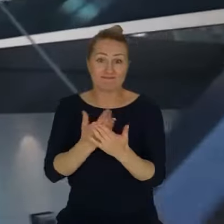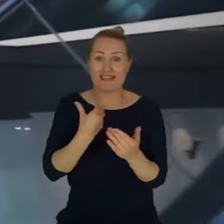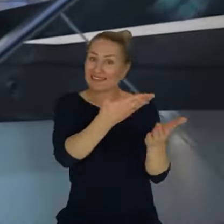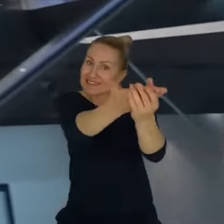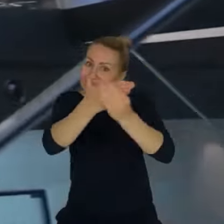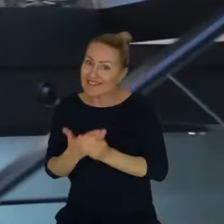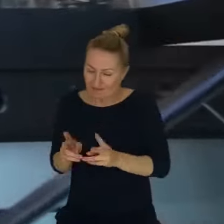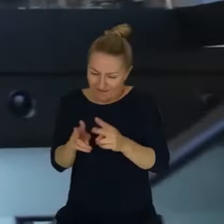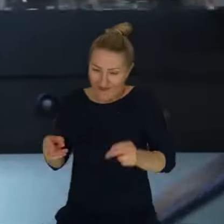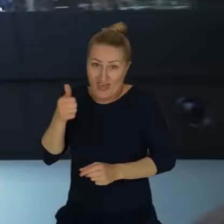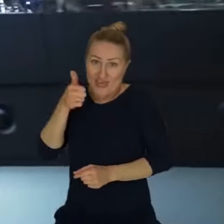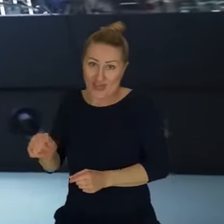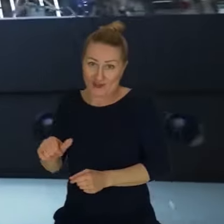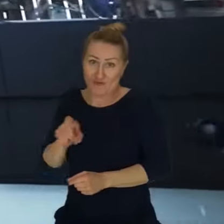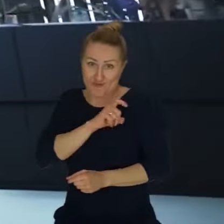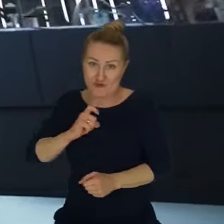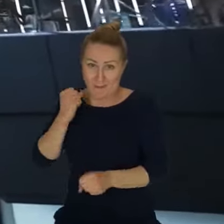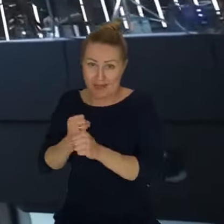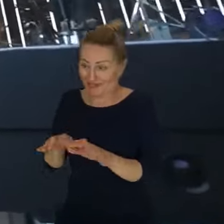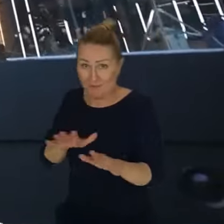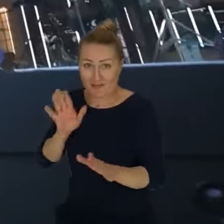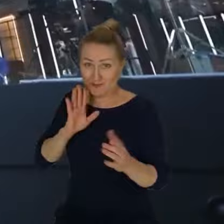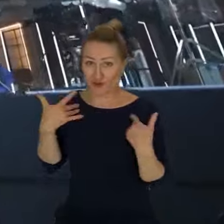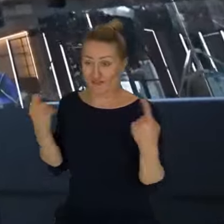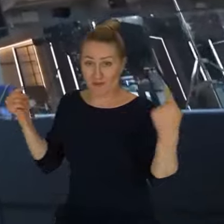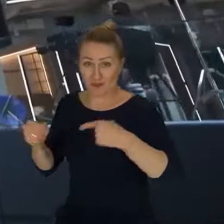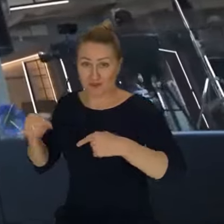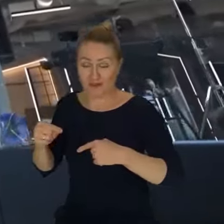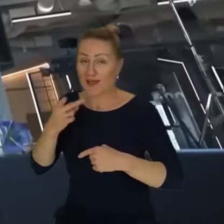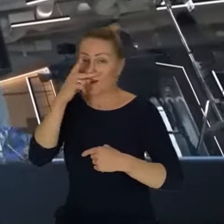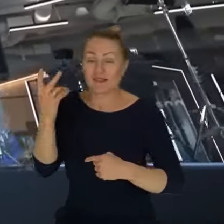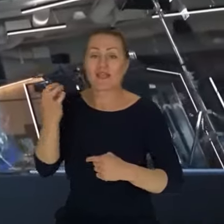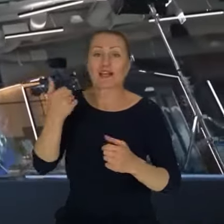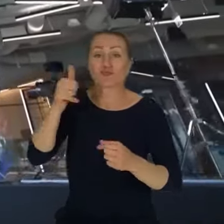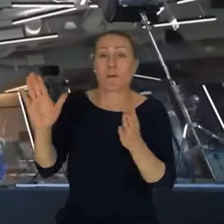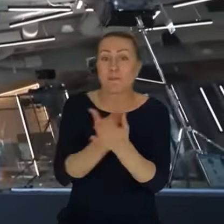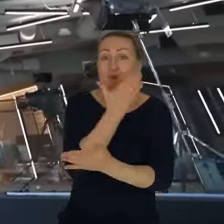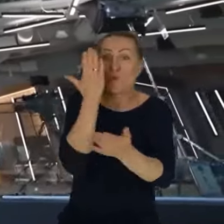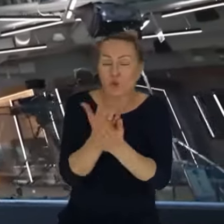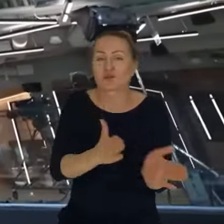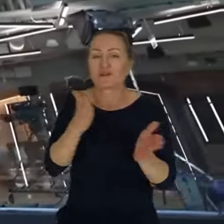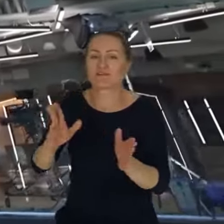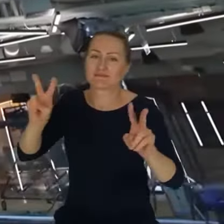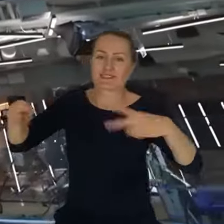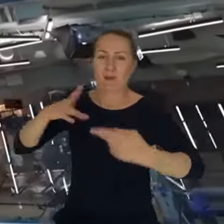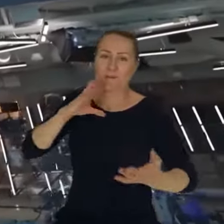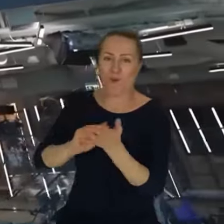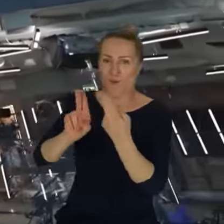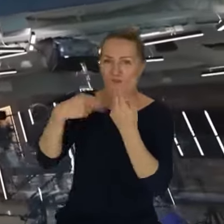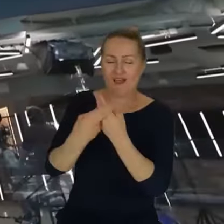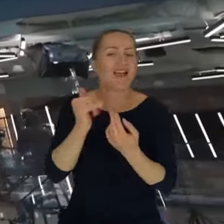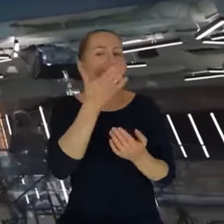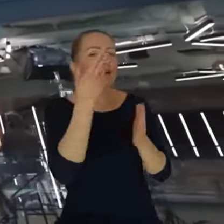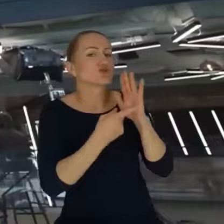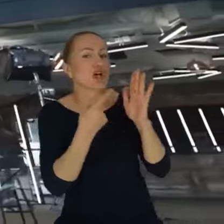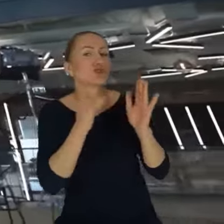zdalnie i każdy zespół sobie ustala, jak chce A jaka to jest częstotliwość? Kiedy się pojawiają w biurze? A kiedy? My po tym pierwszym teście będziemy teraz